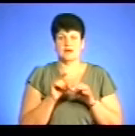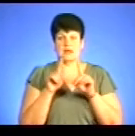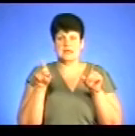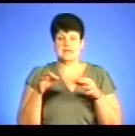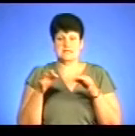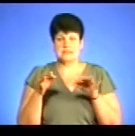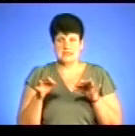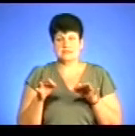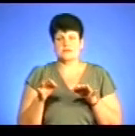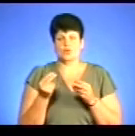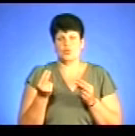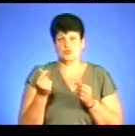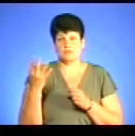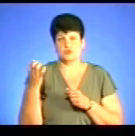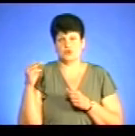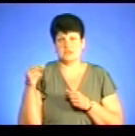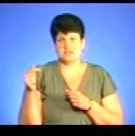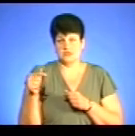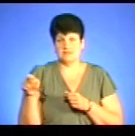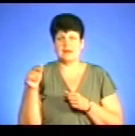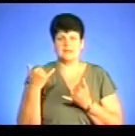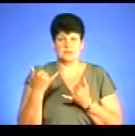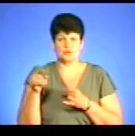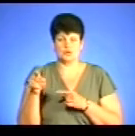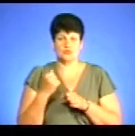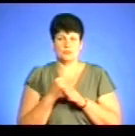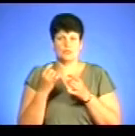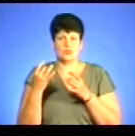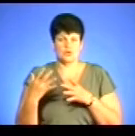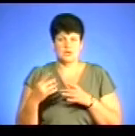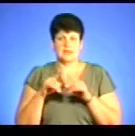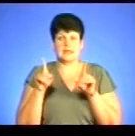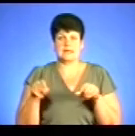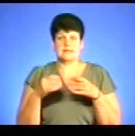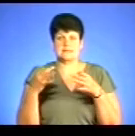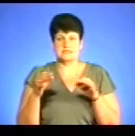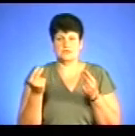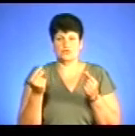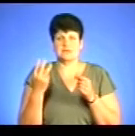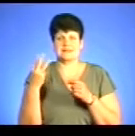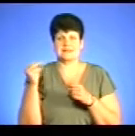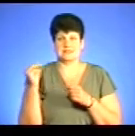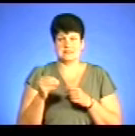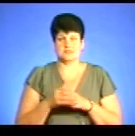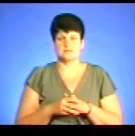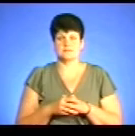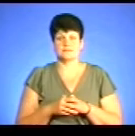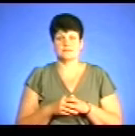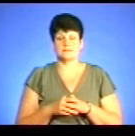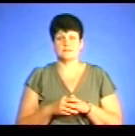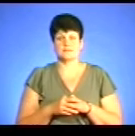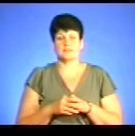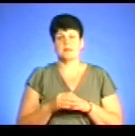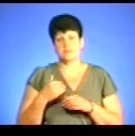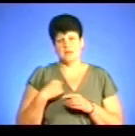оптова на торгівлю алкоголем коштує 500 тисяч, то для них вже на сьогодні зроблено упрощення зроблено, що ліцензія коштує на оптову торгівлю 30 тисяч. Тобто ми вже йдемо Так,